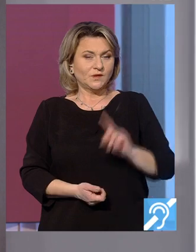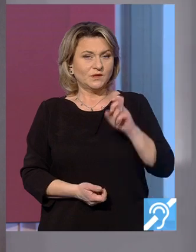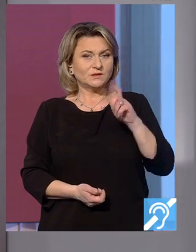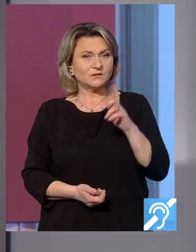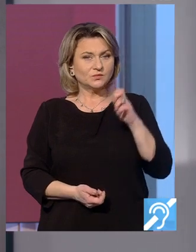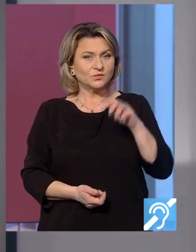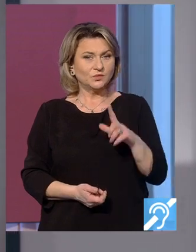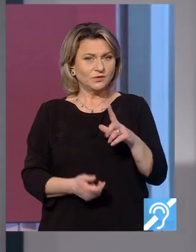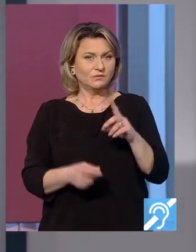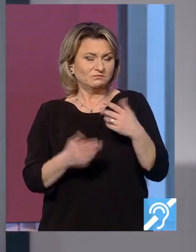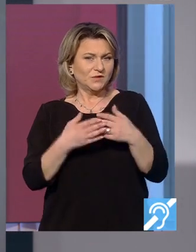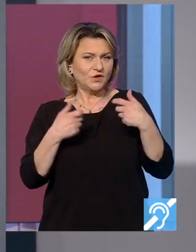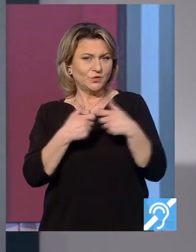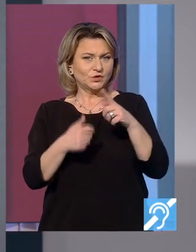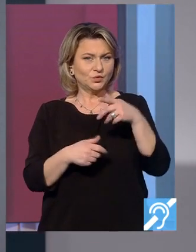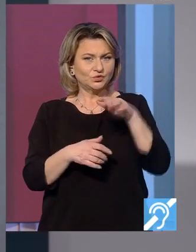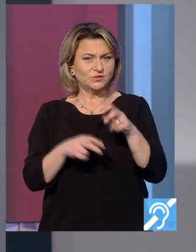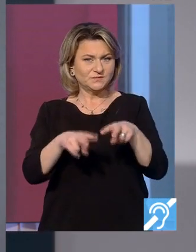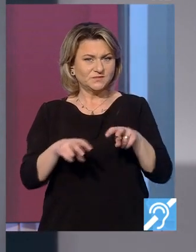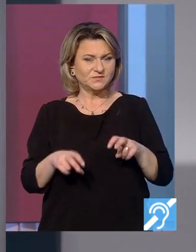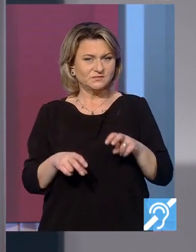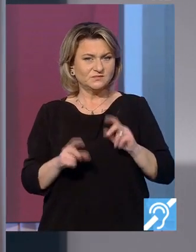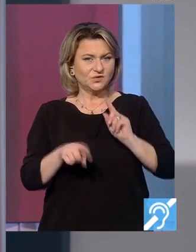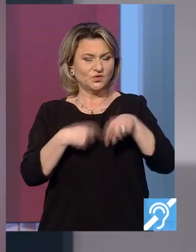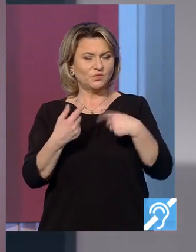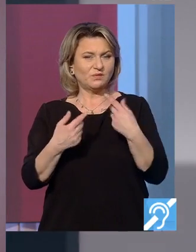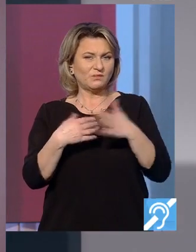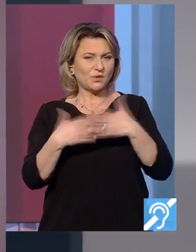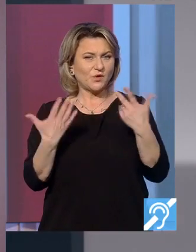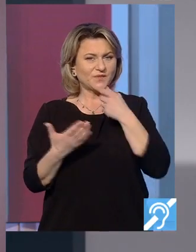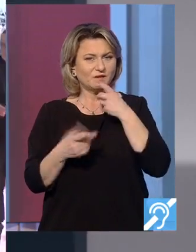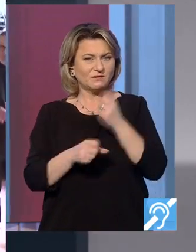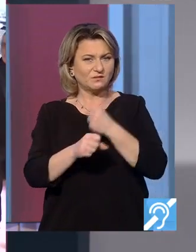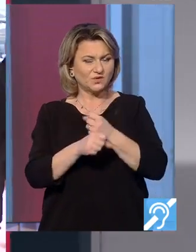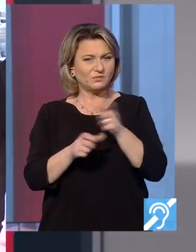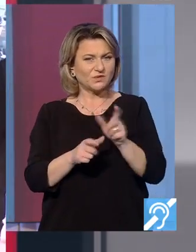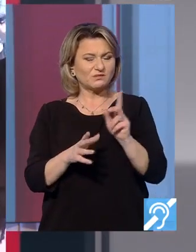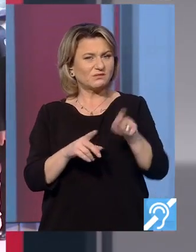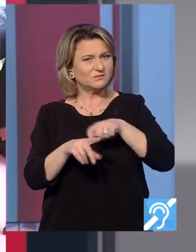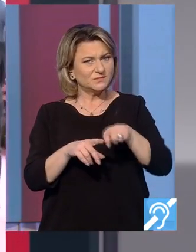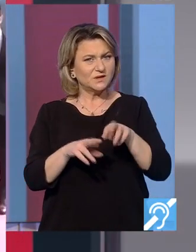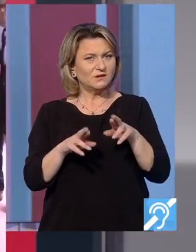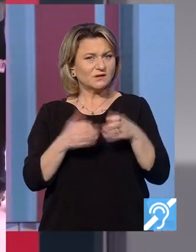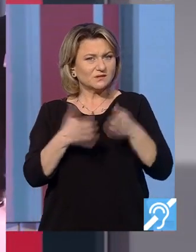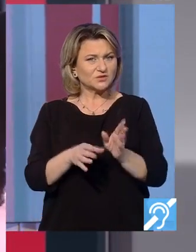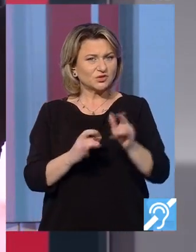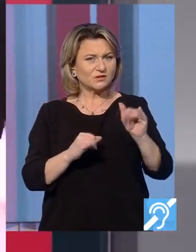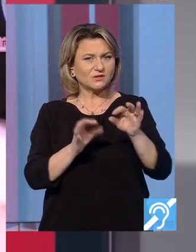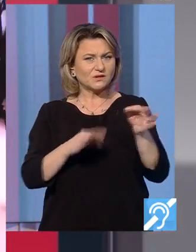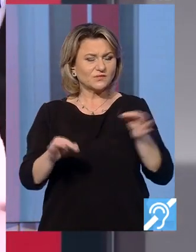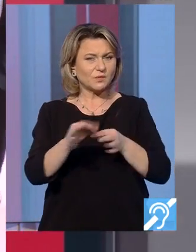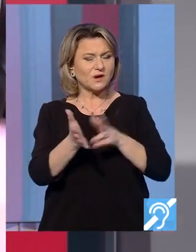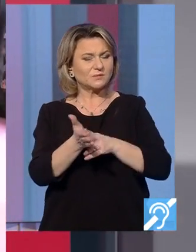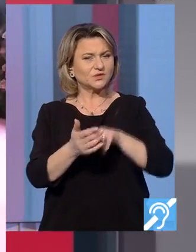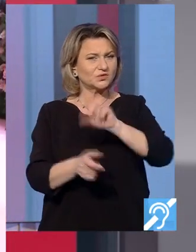Designerul brandului de lux Gucci s-a retras din funcție după aproape 8 ani de muncă, perioada în care a contribuit la relansarea și la transformarea